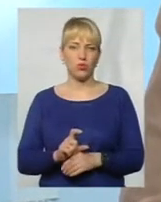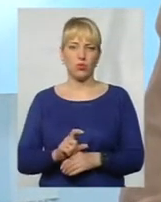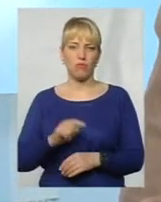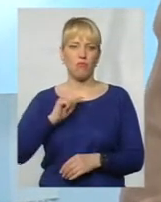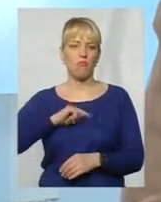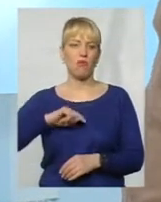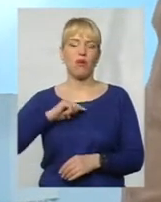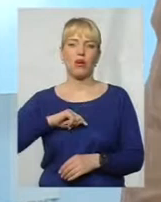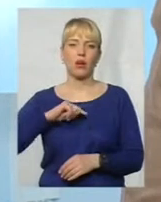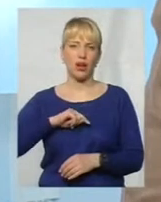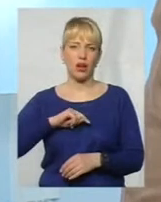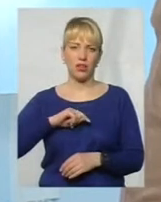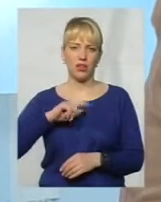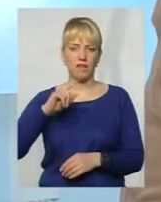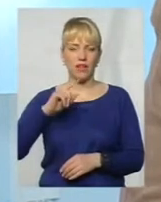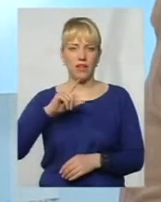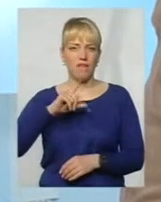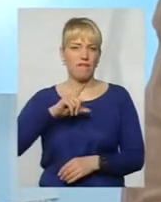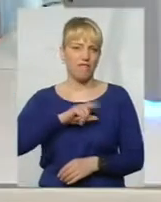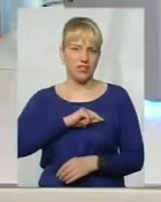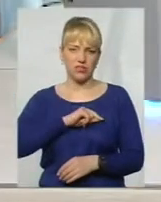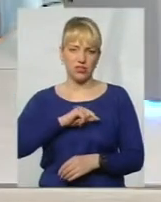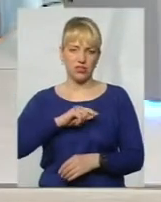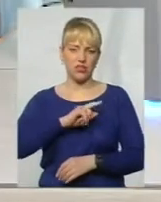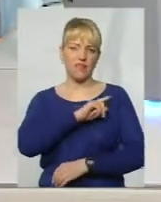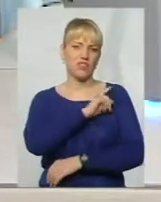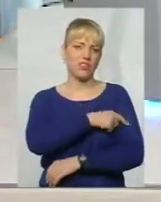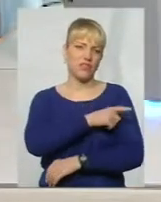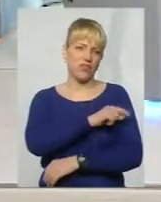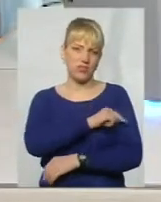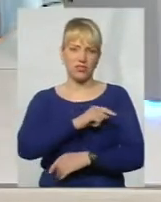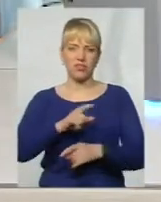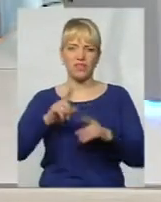моральне, моральне виснаження, не говорив, не про фізичне, вітчий.